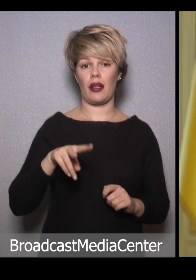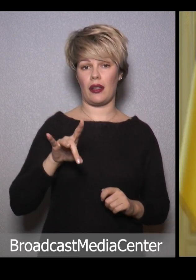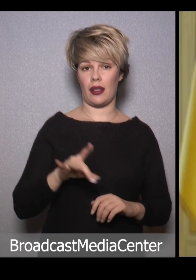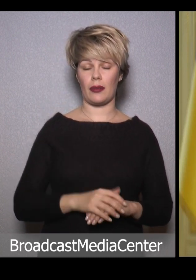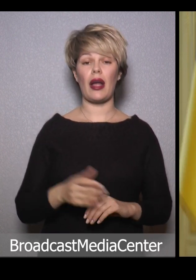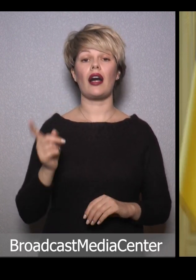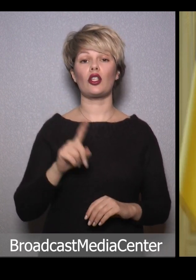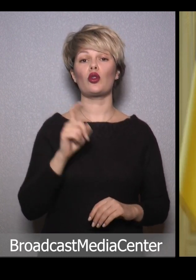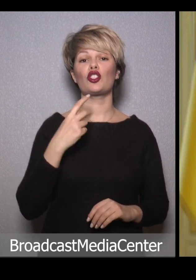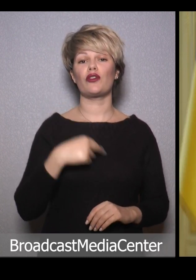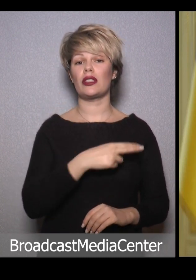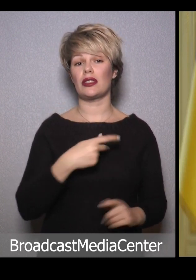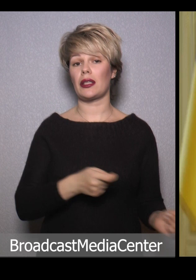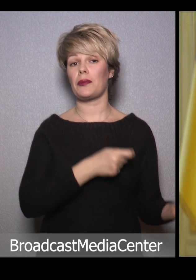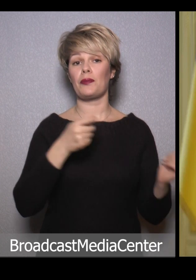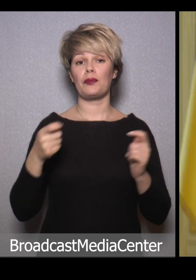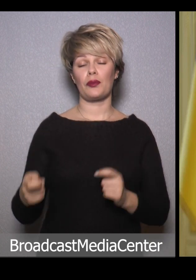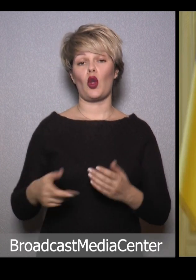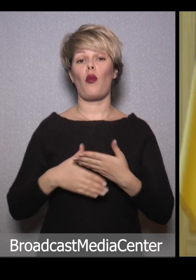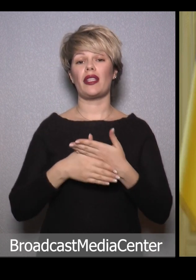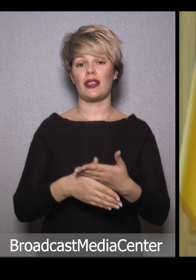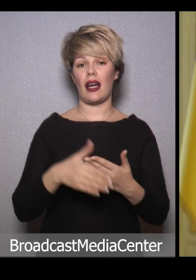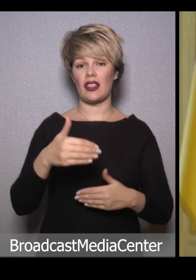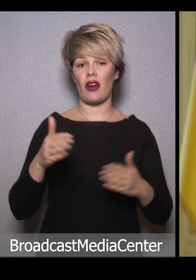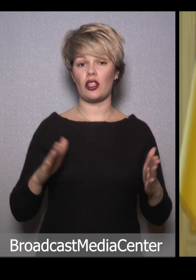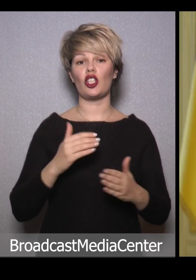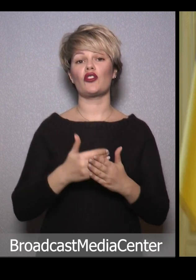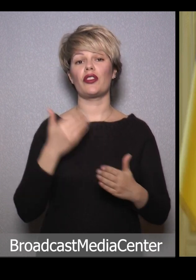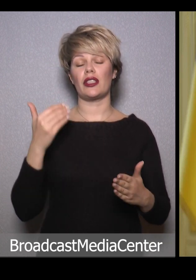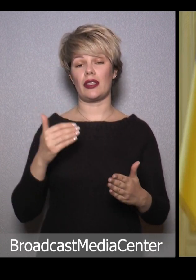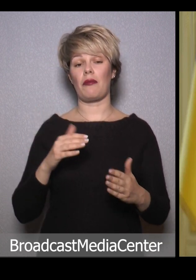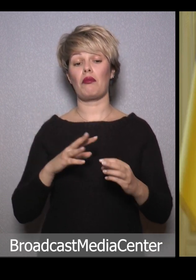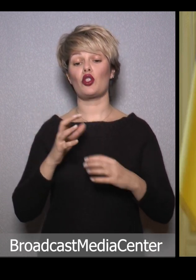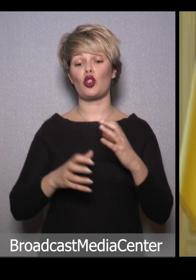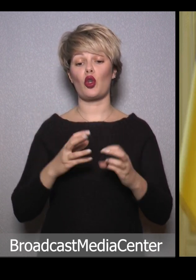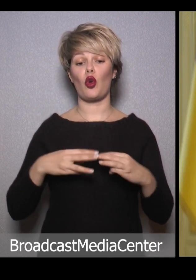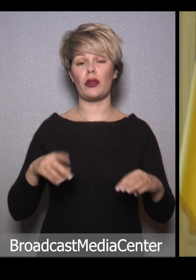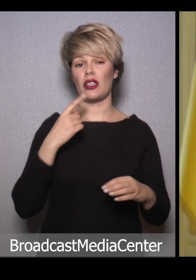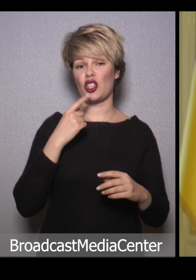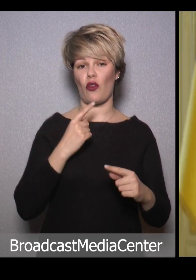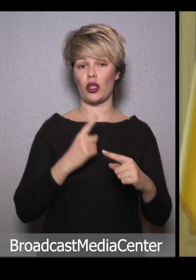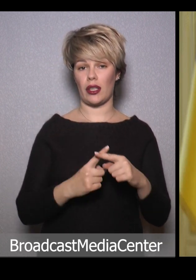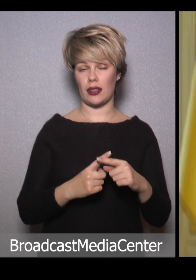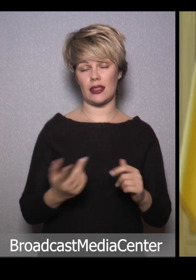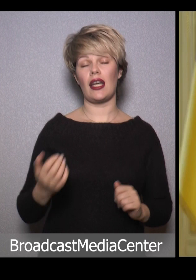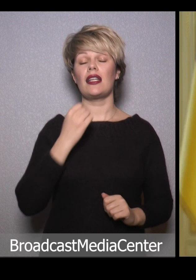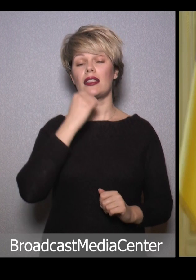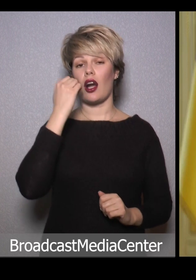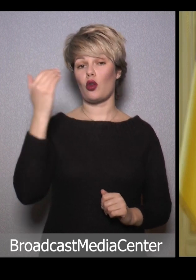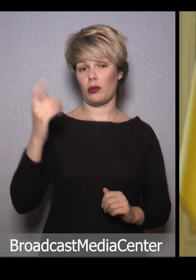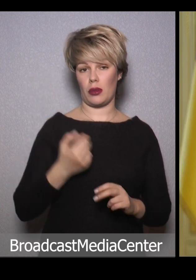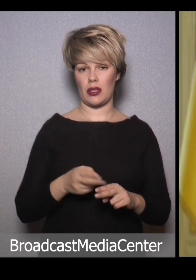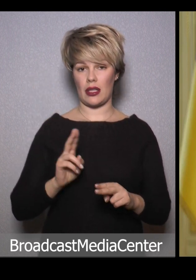А також із Женеви доставлено гуманітарний вантаж від Міжнародного комітету Червоного Хреста. Дякуємо